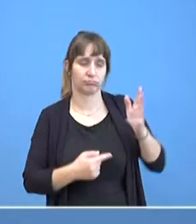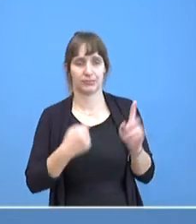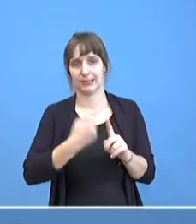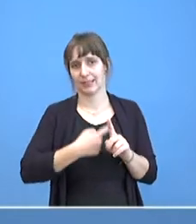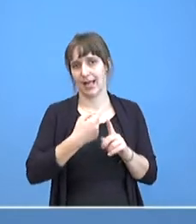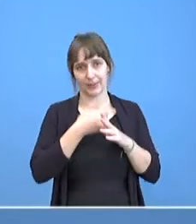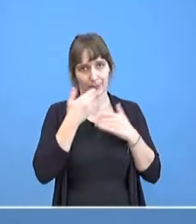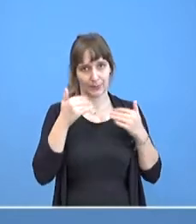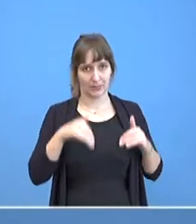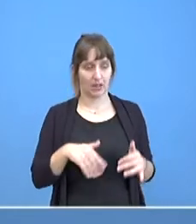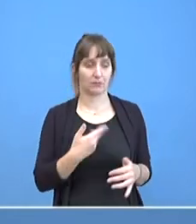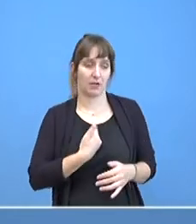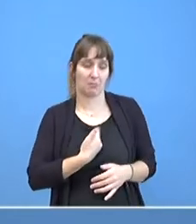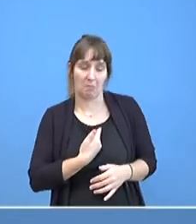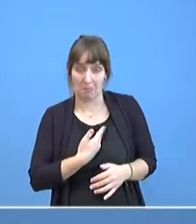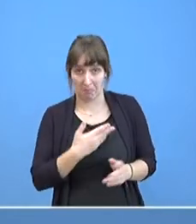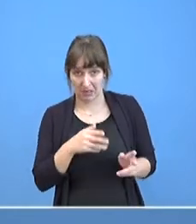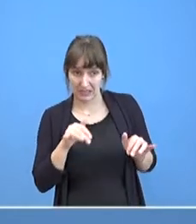bezweifle, dass es da Erhebungen gibt.